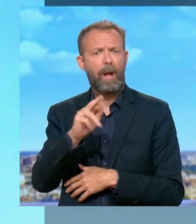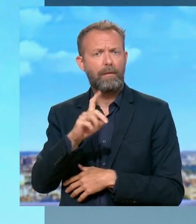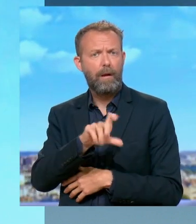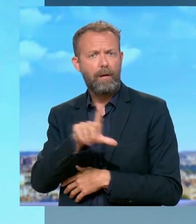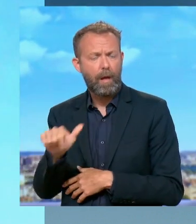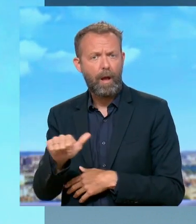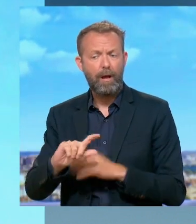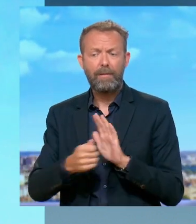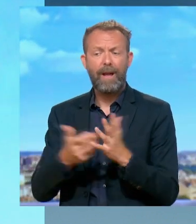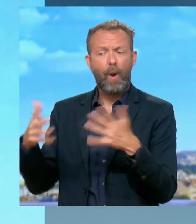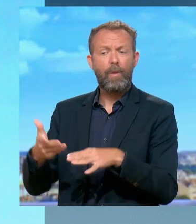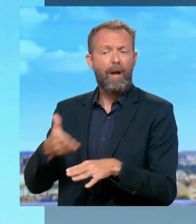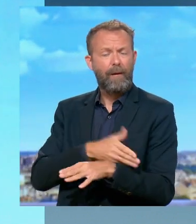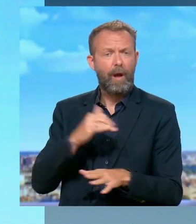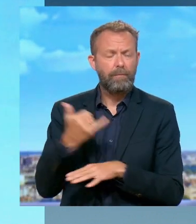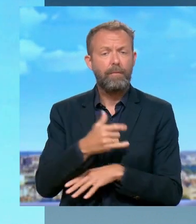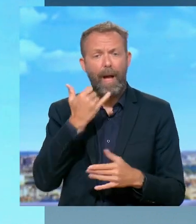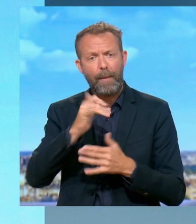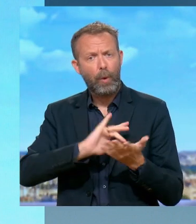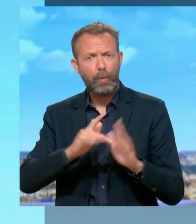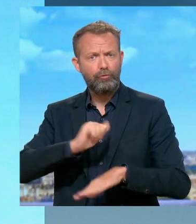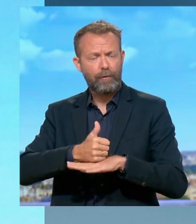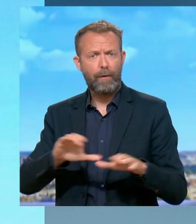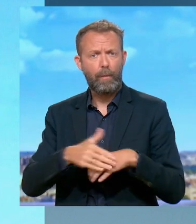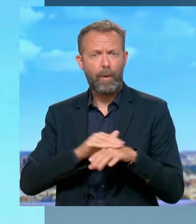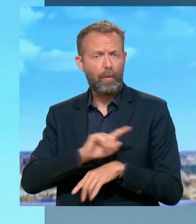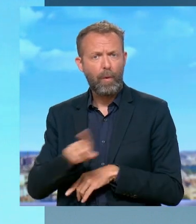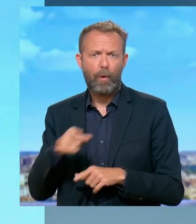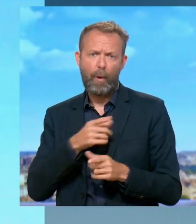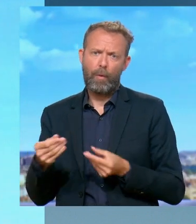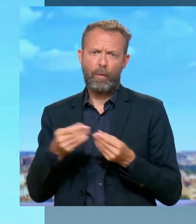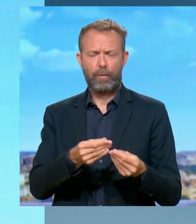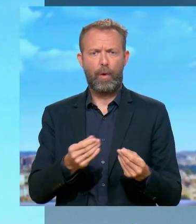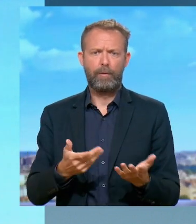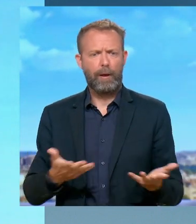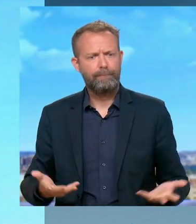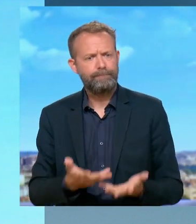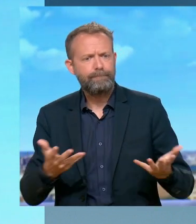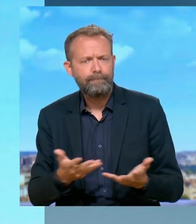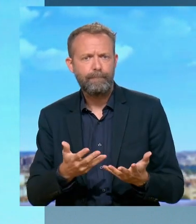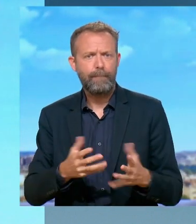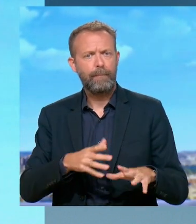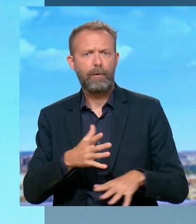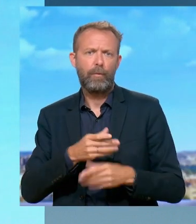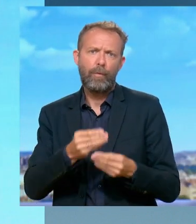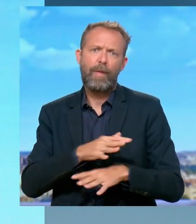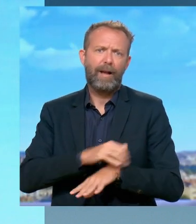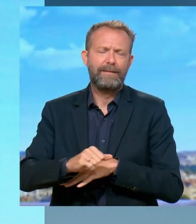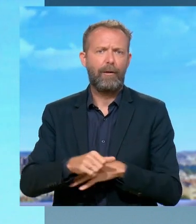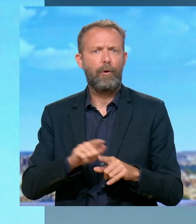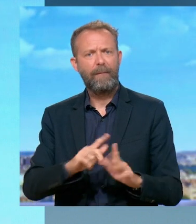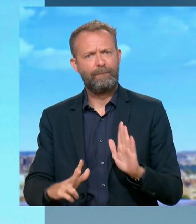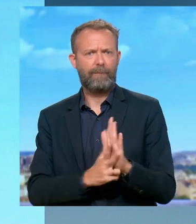avant la réunion, il ne l'a pas fait pour tous les chefs de parti. Est-ce qu'il vous rend service en accélérant, en